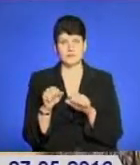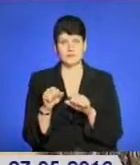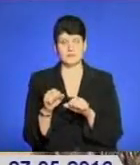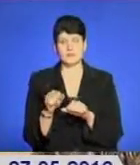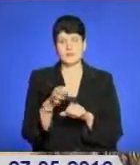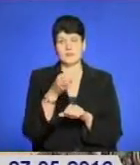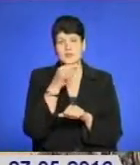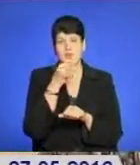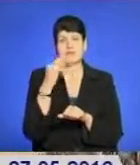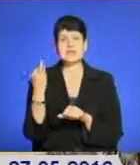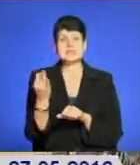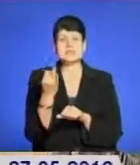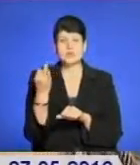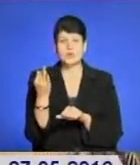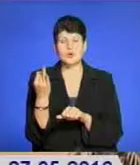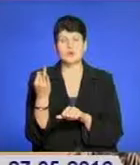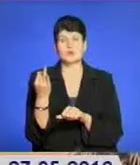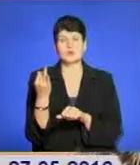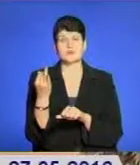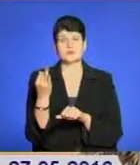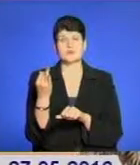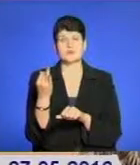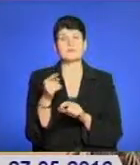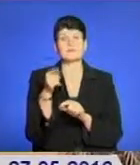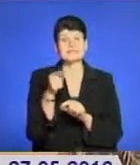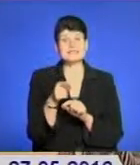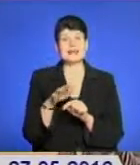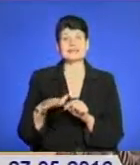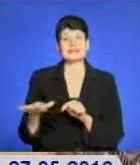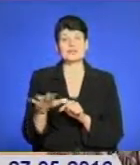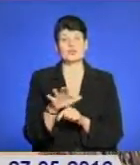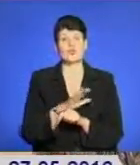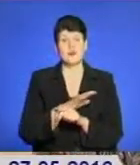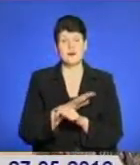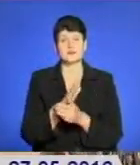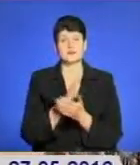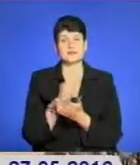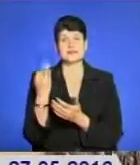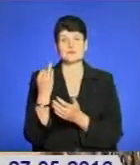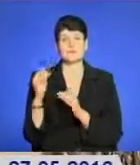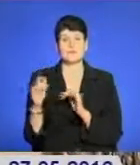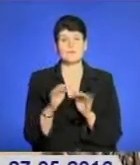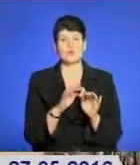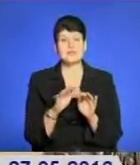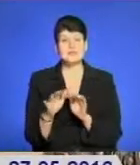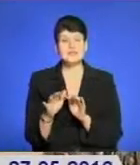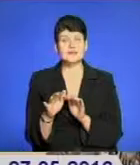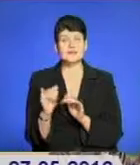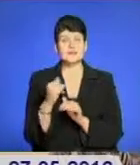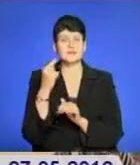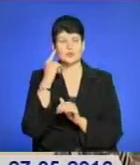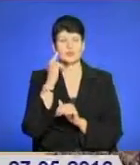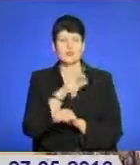захопитися історією, бо, власне, ця територія багата на історичні події, і, думаю,